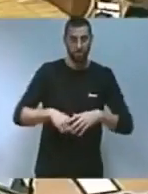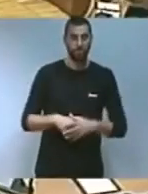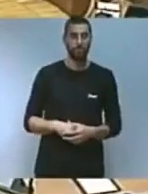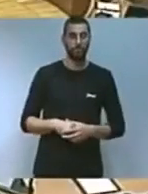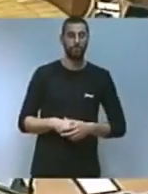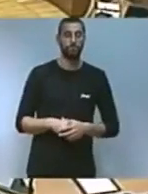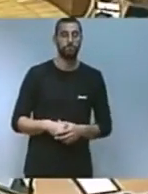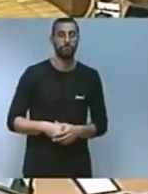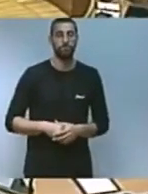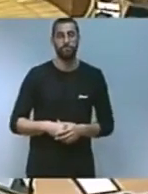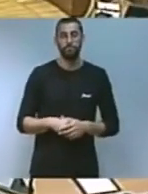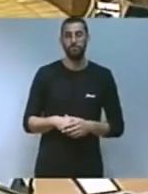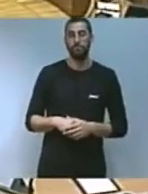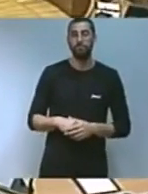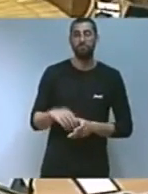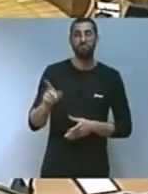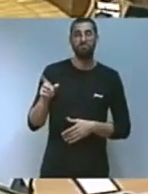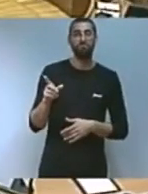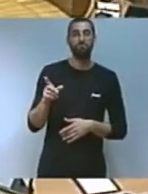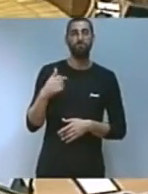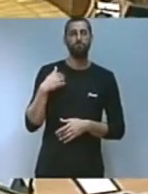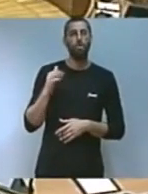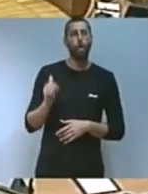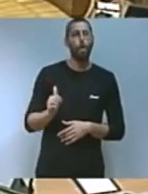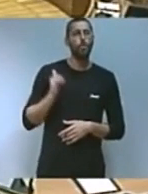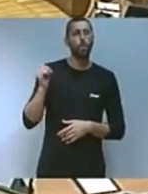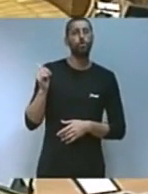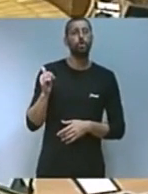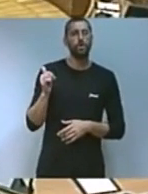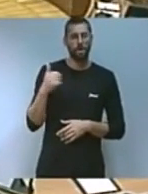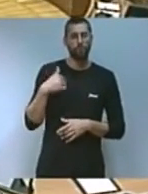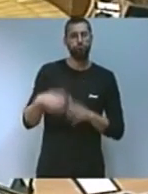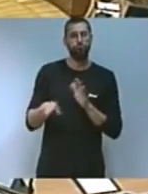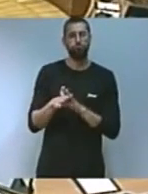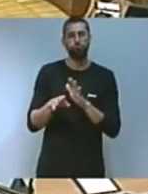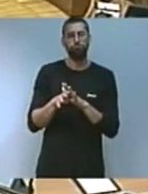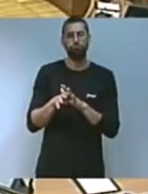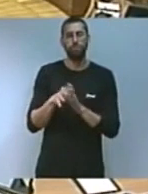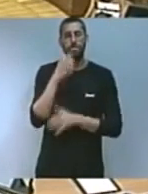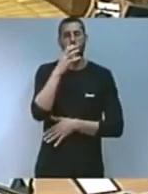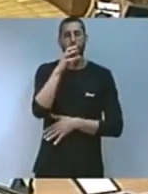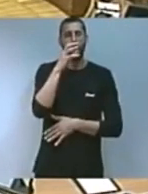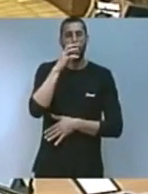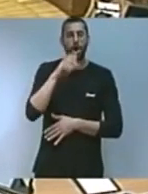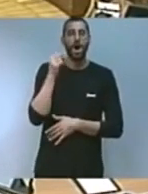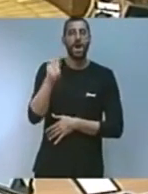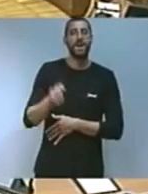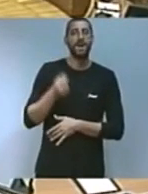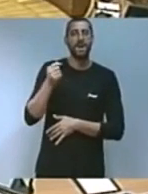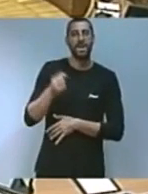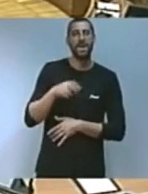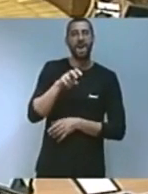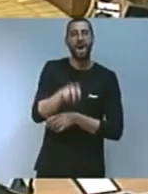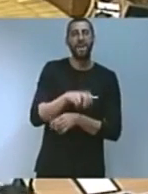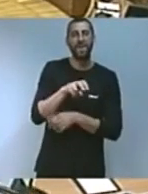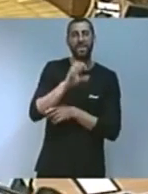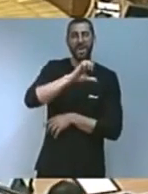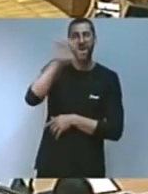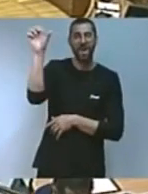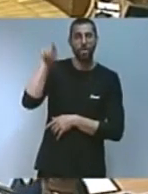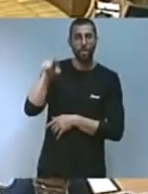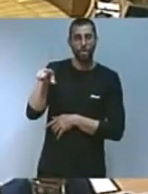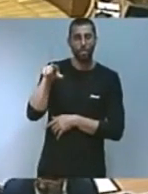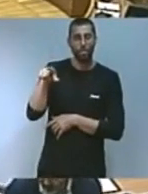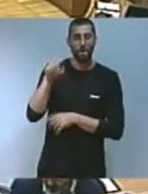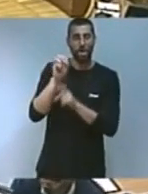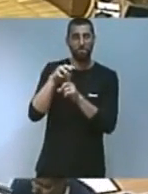desperdiciarem l'oportunitat per reivindicar el sector agrari ramader en Europa assistint a aquests foros i fent lobby